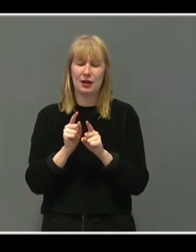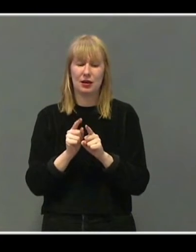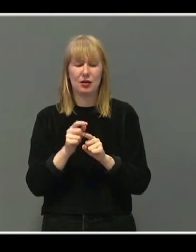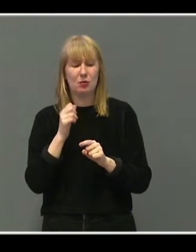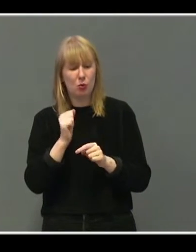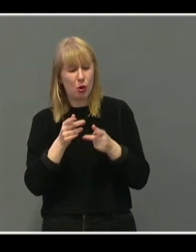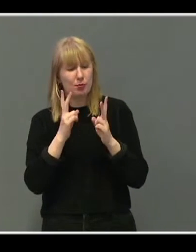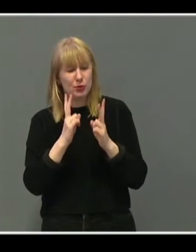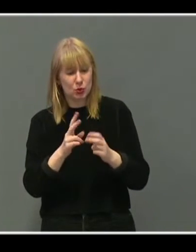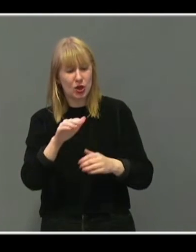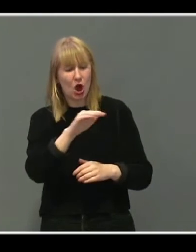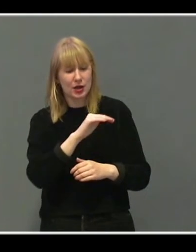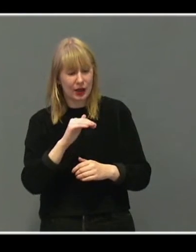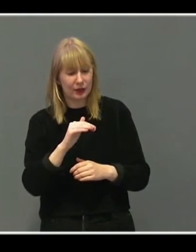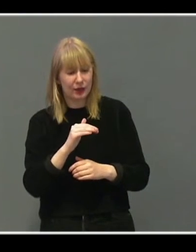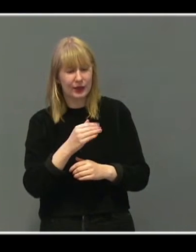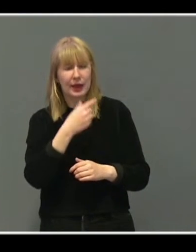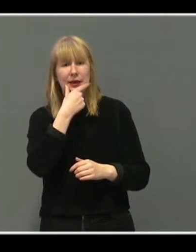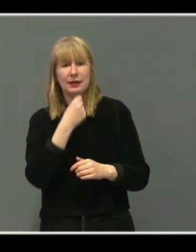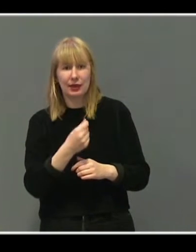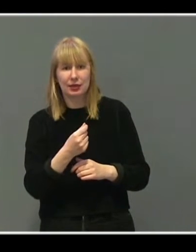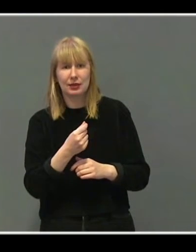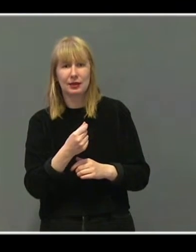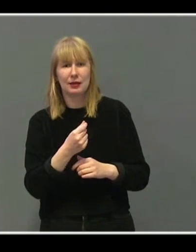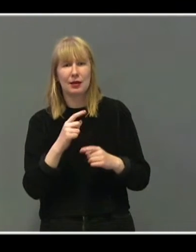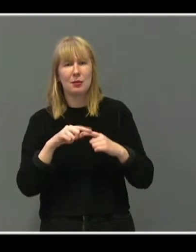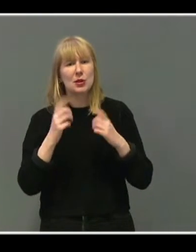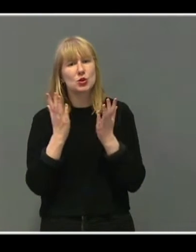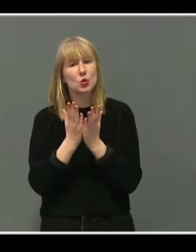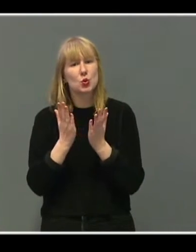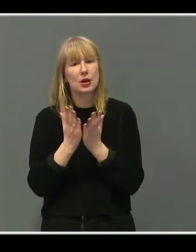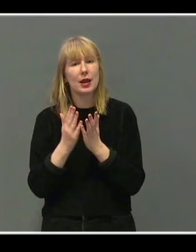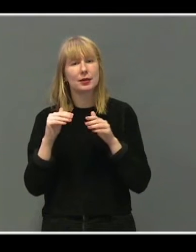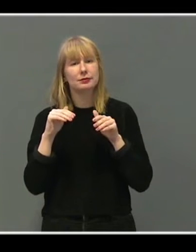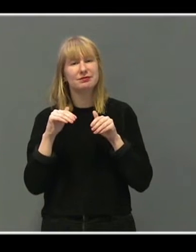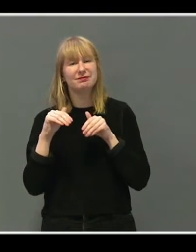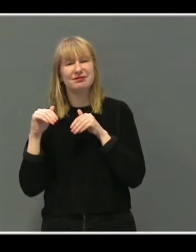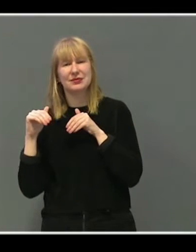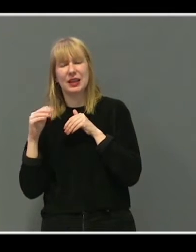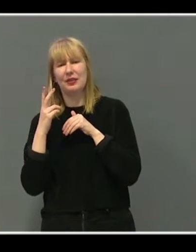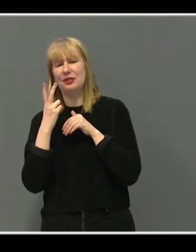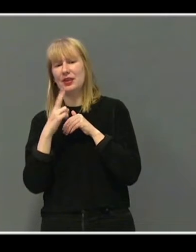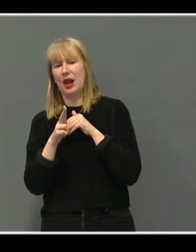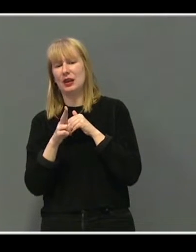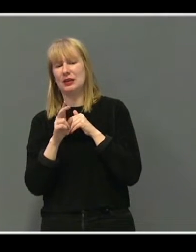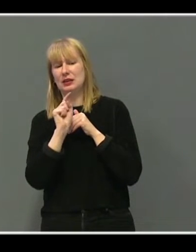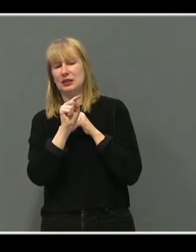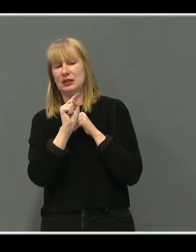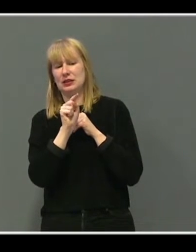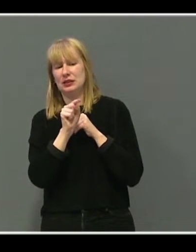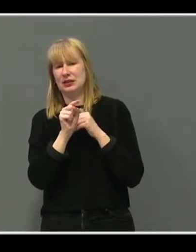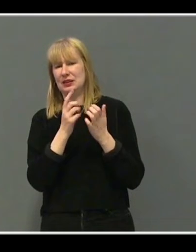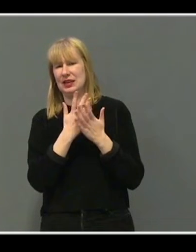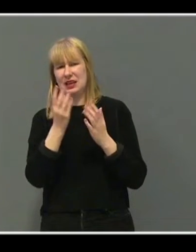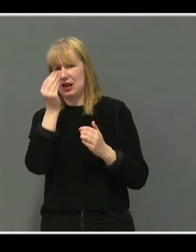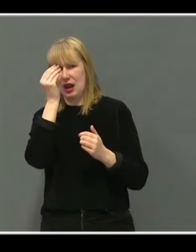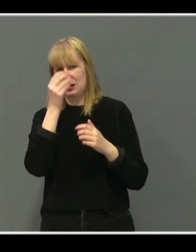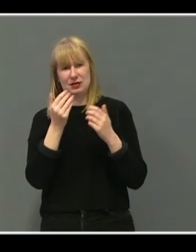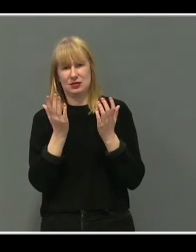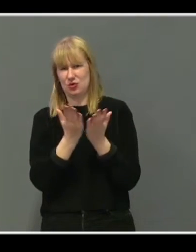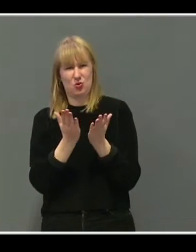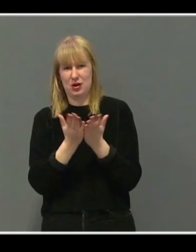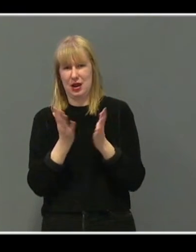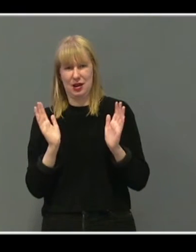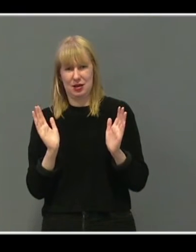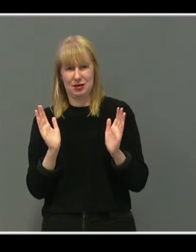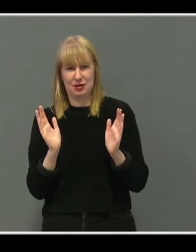men dere må bruke den arenaen, dere må bli kjent mann igjennom det. Men skolen holder tilbake at dette er ikke læring, dette er ikke skole. Så